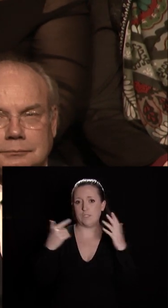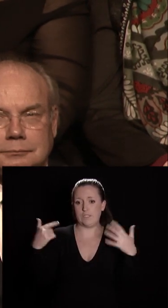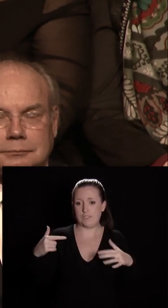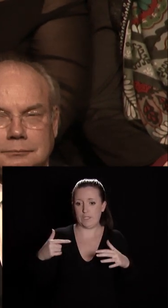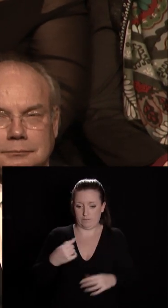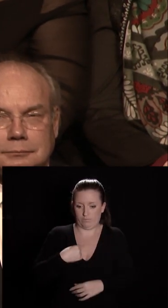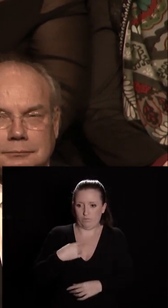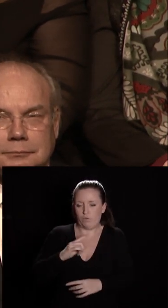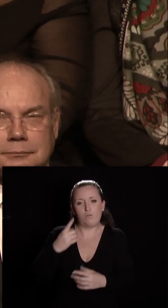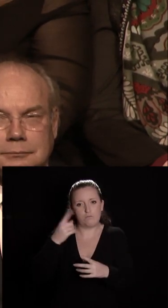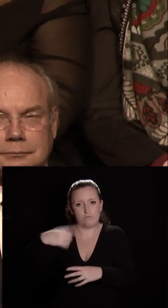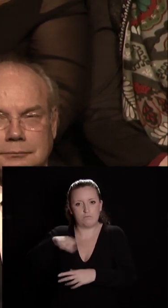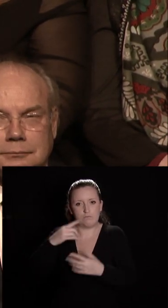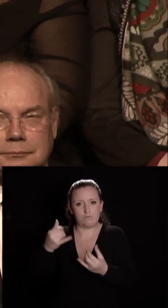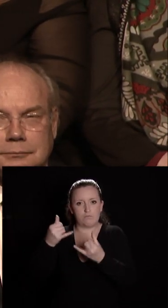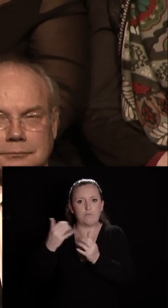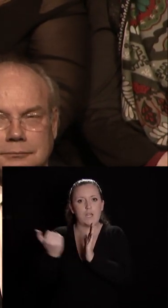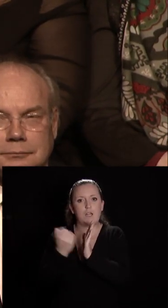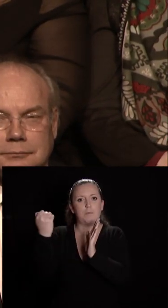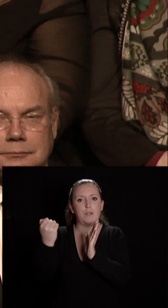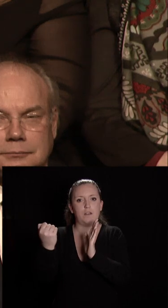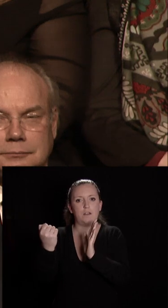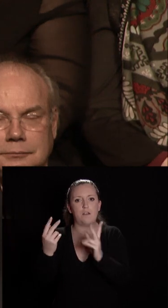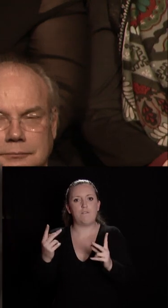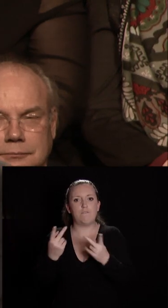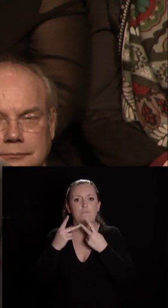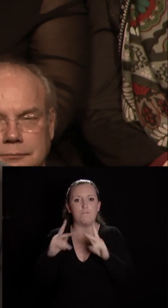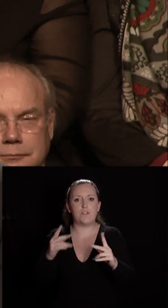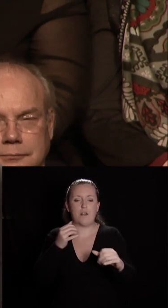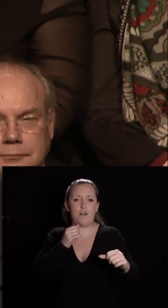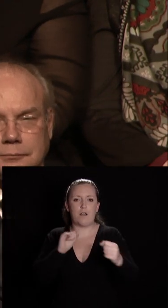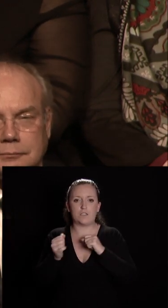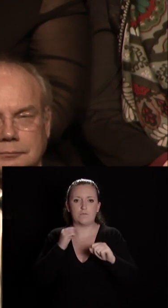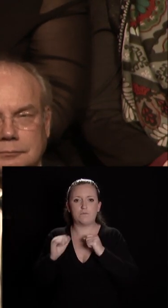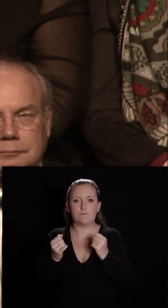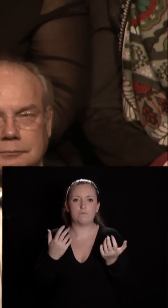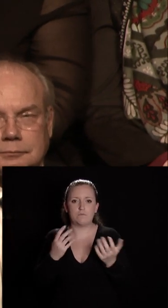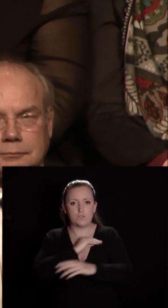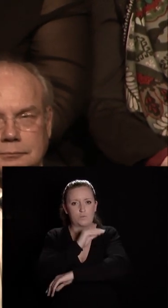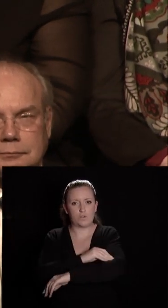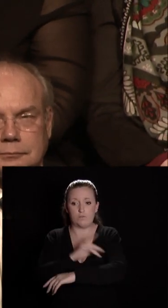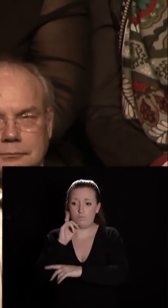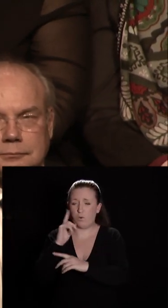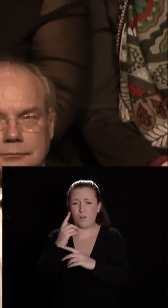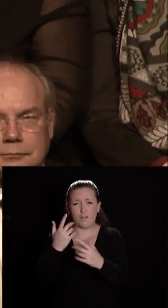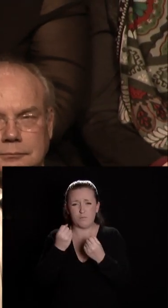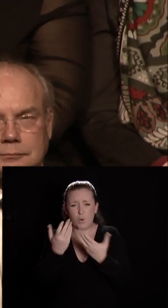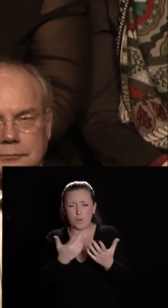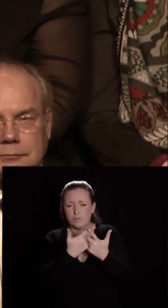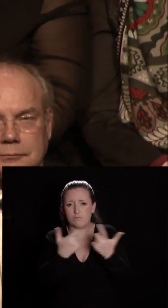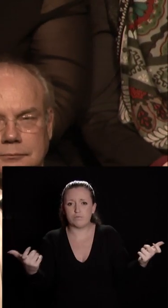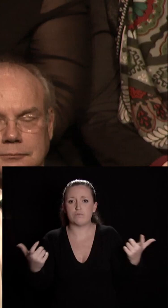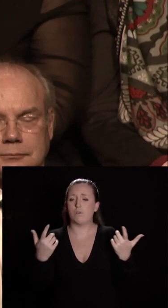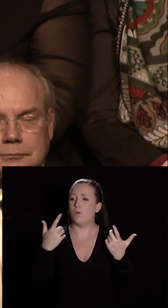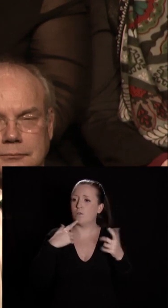Dijon s vu décerner le label ville active et sportive pour son offre diversifiée la densité de ses